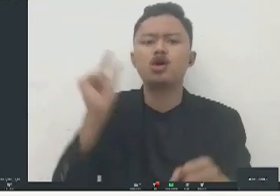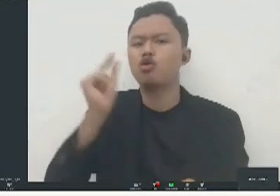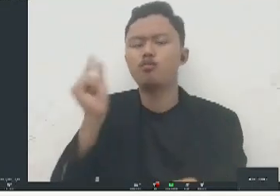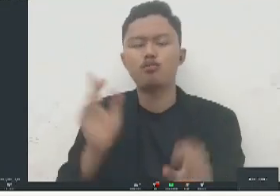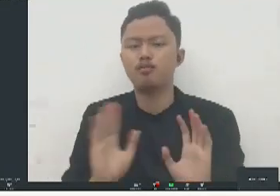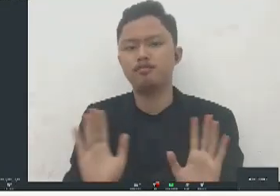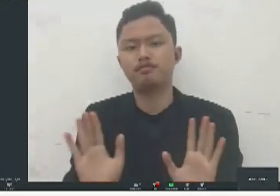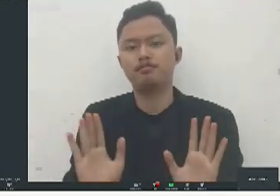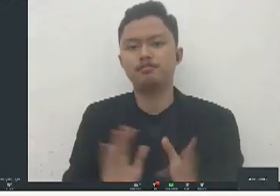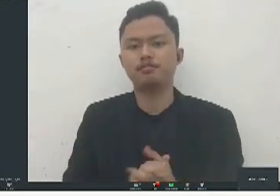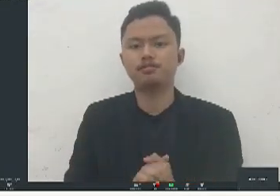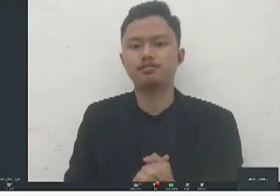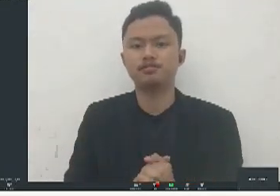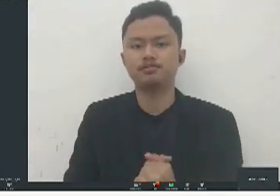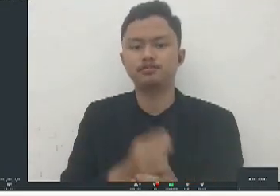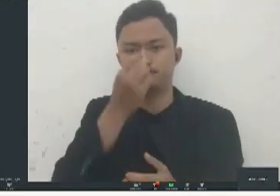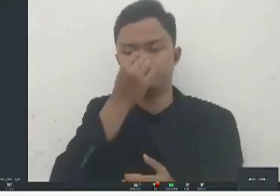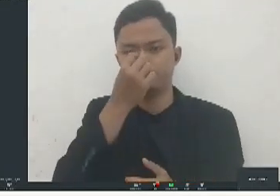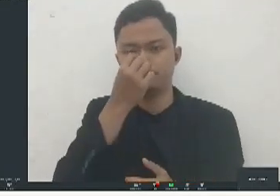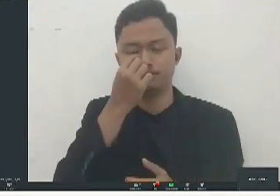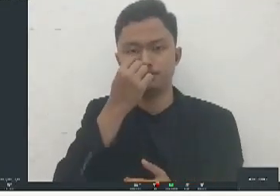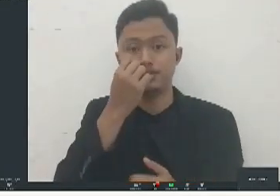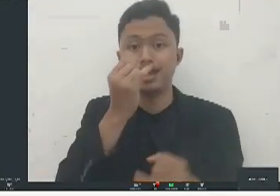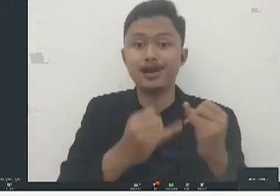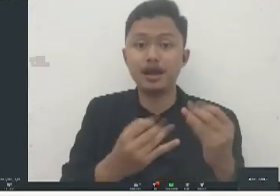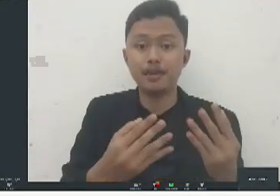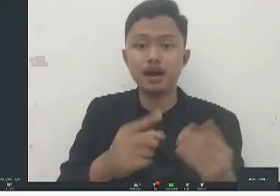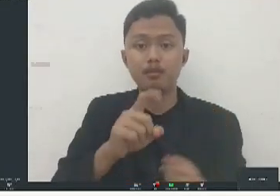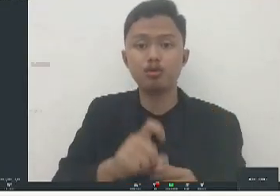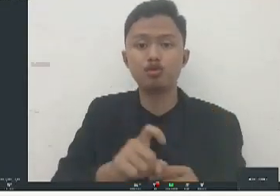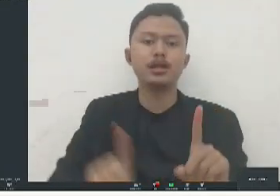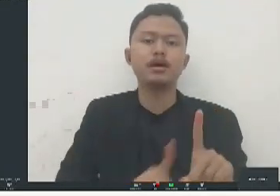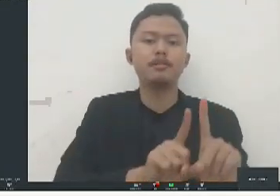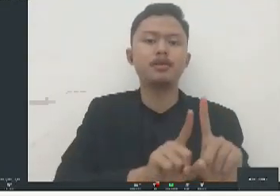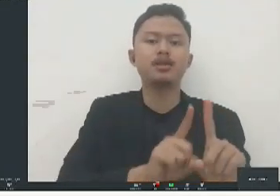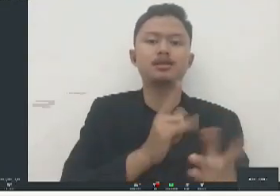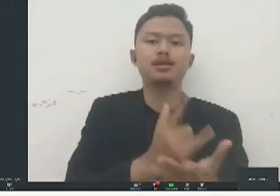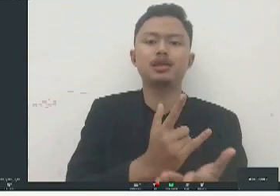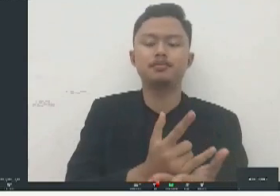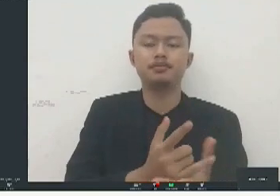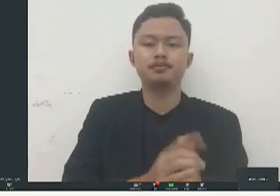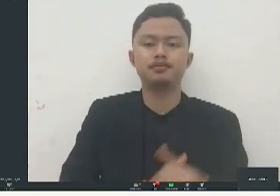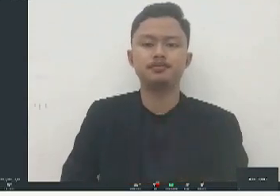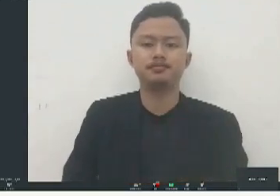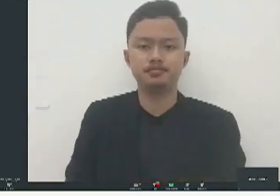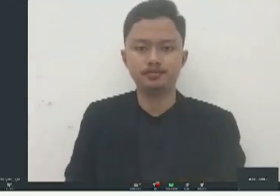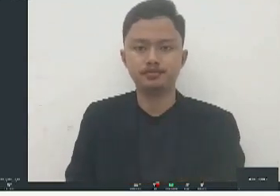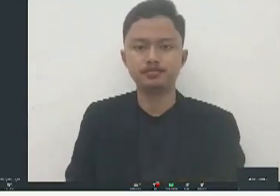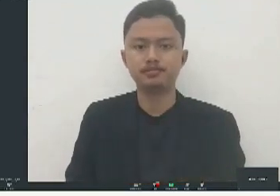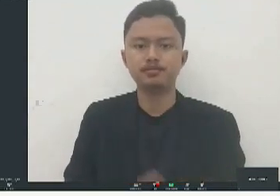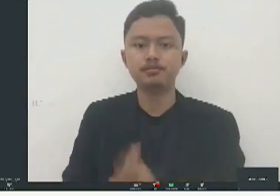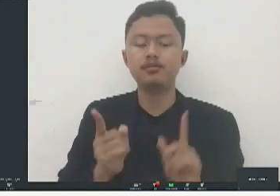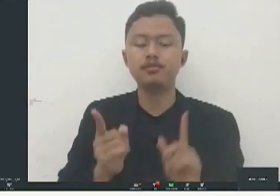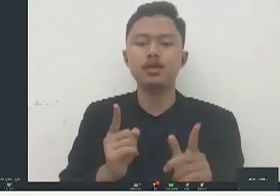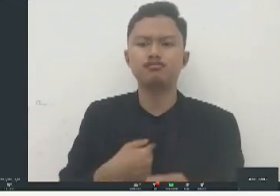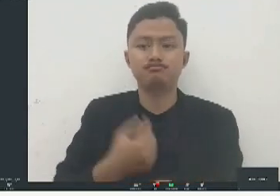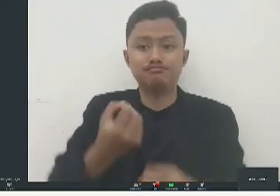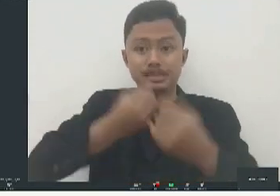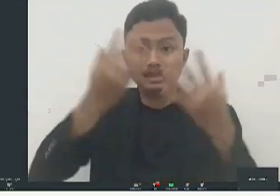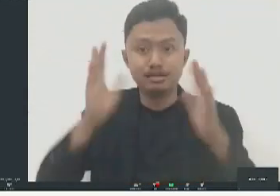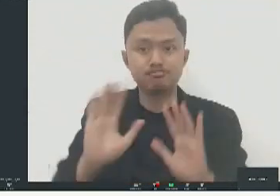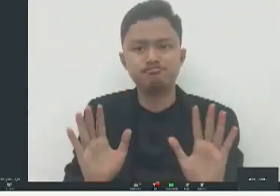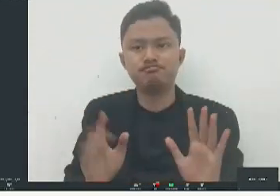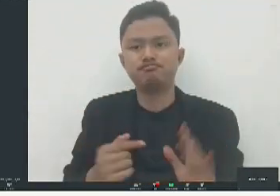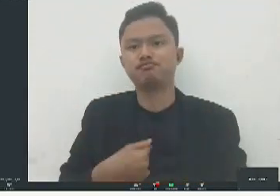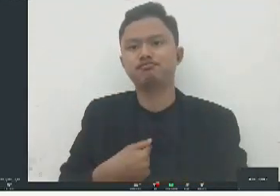dan kita tetap akhirnya tetap harus membutuhkan pendamping untuk kalau ada sesuatu yang tidak jelas kita tidak bisa